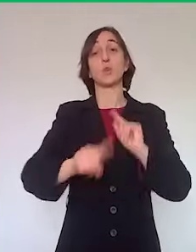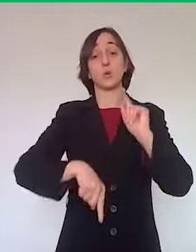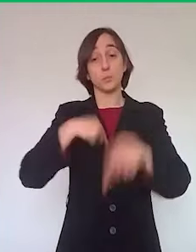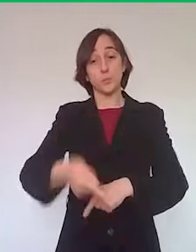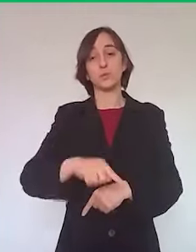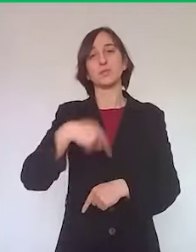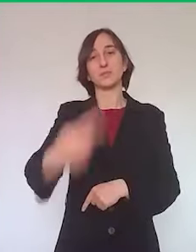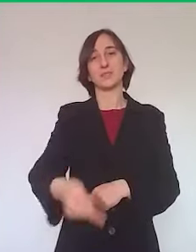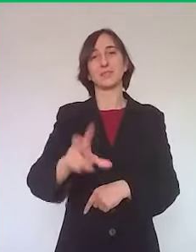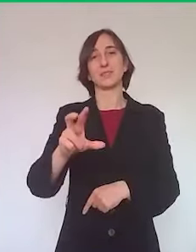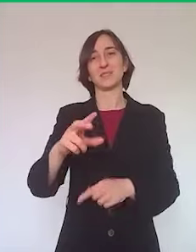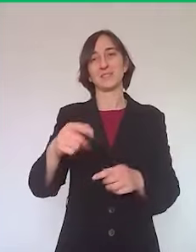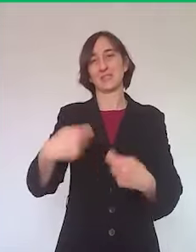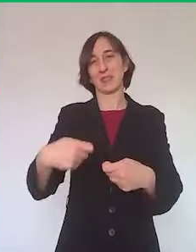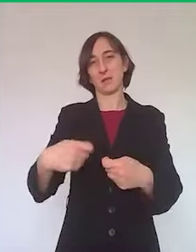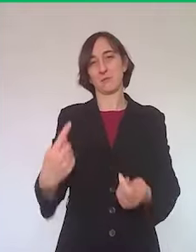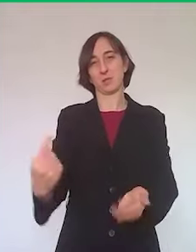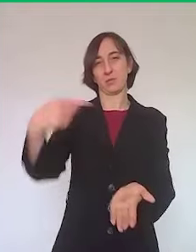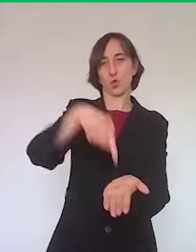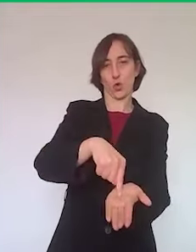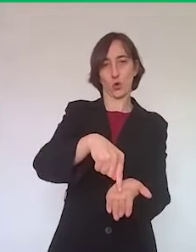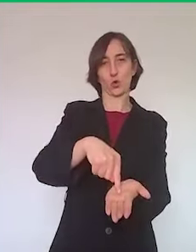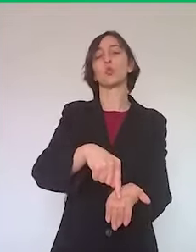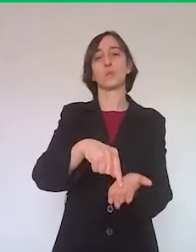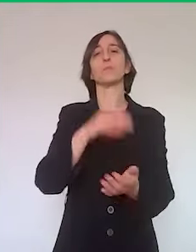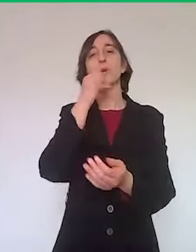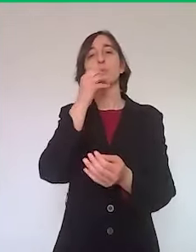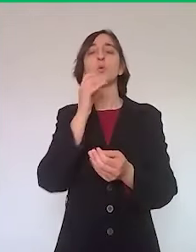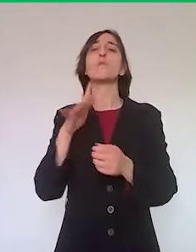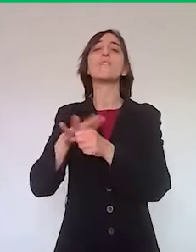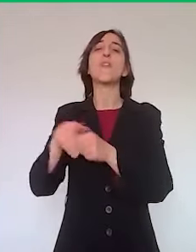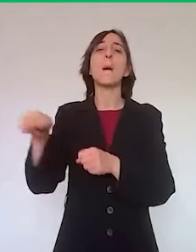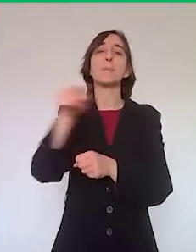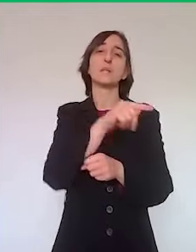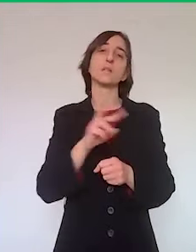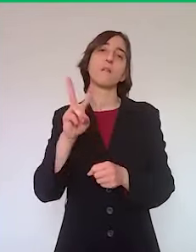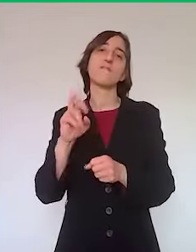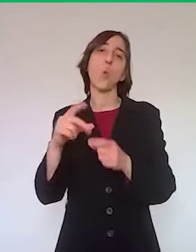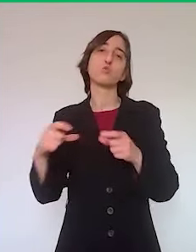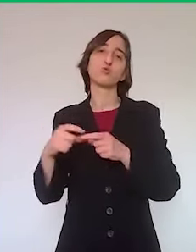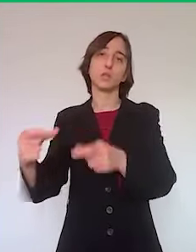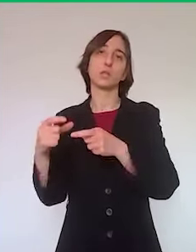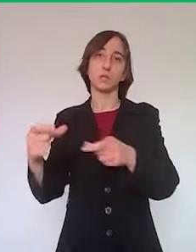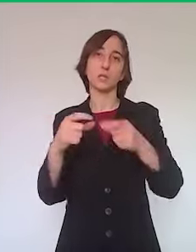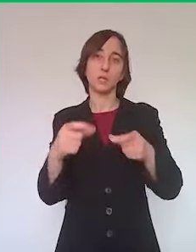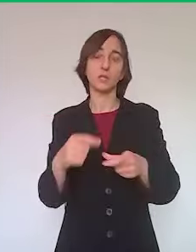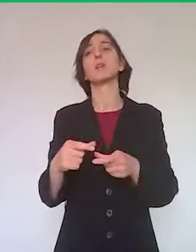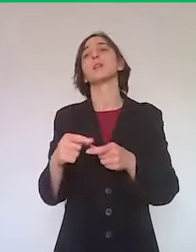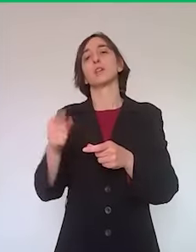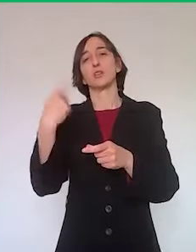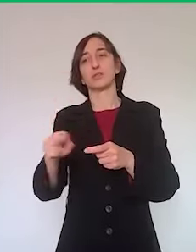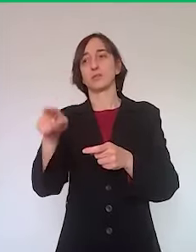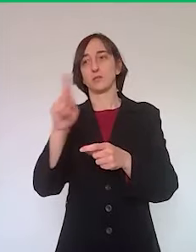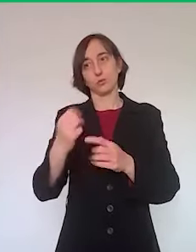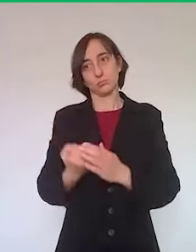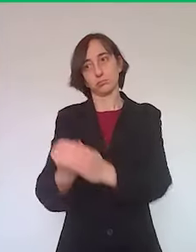famiglie perché possano, un voucher, col quale possano nuovamente rinnovare le proprie quote di iscrizione all